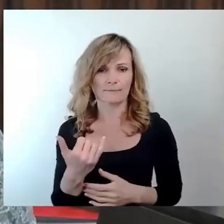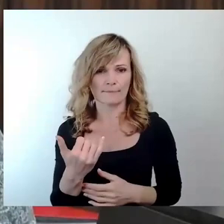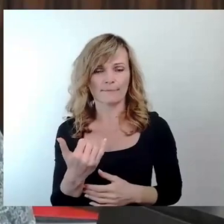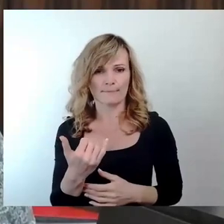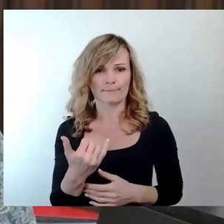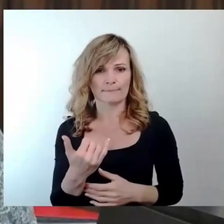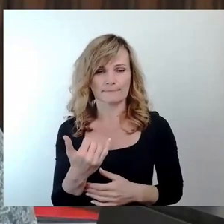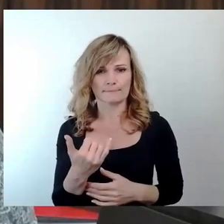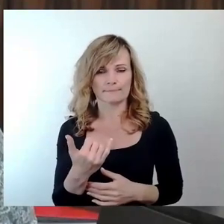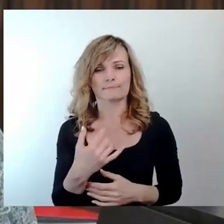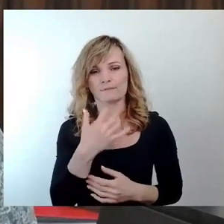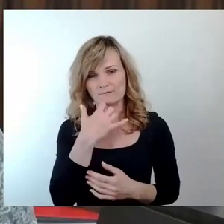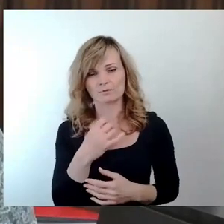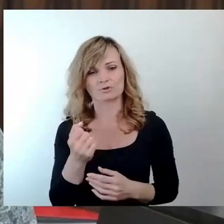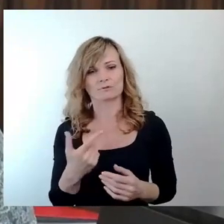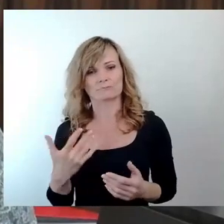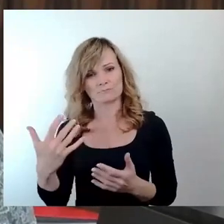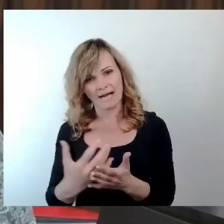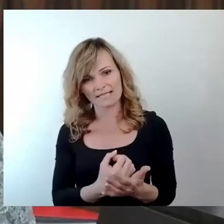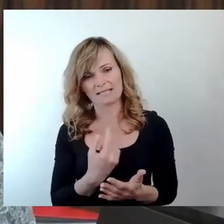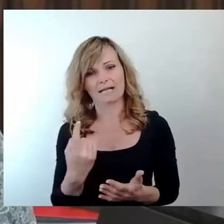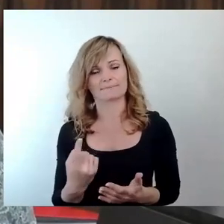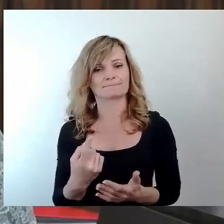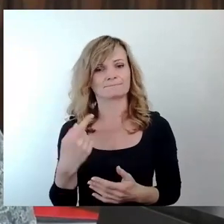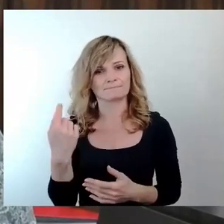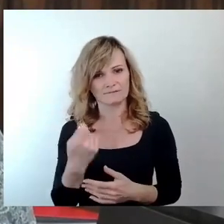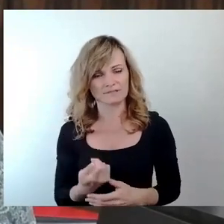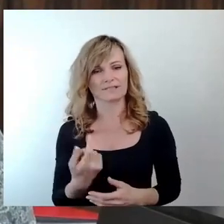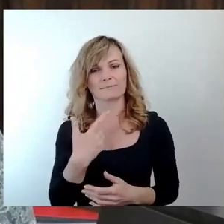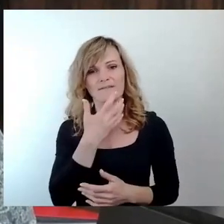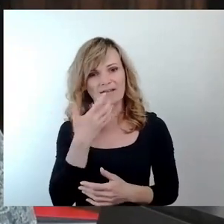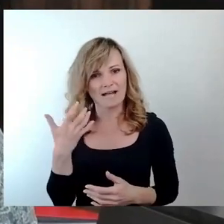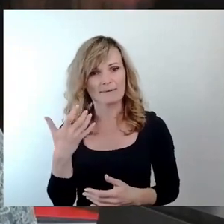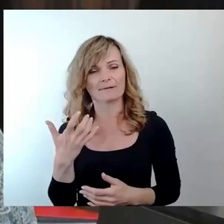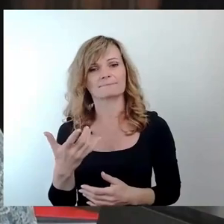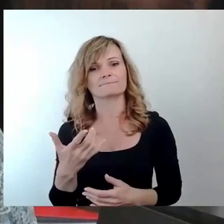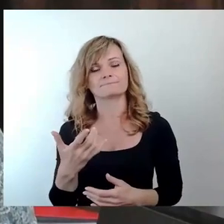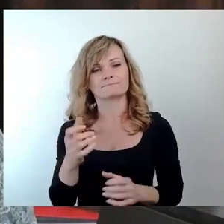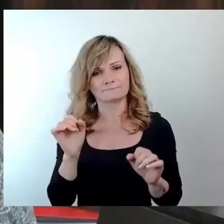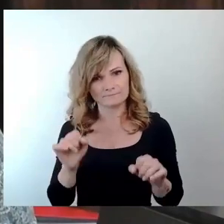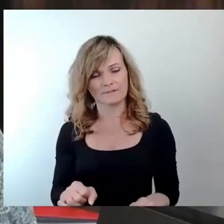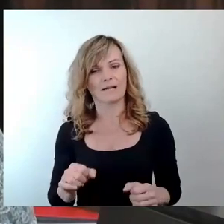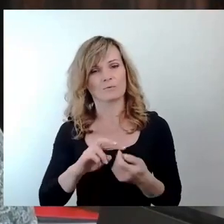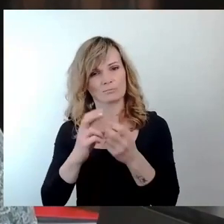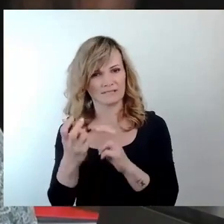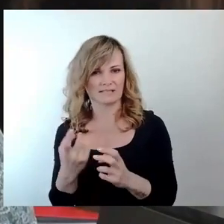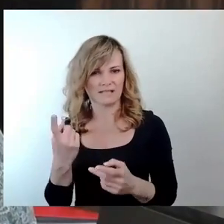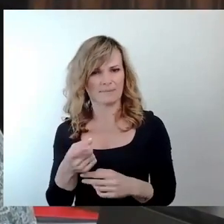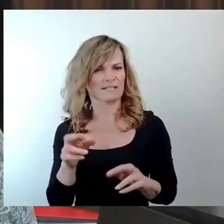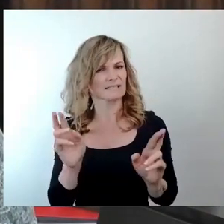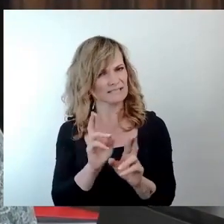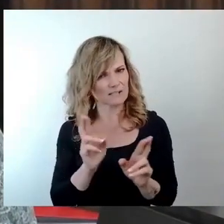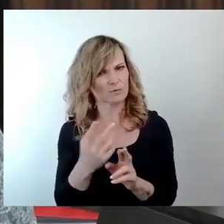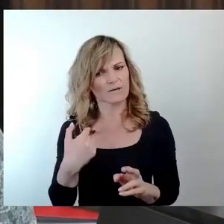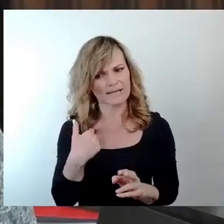Einnahmen aus dem Vertrieb eben von Wärme realisiert werden können, aber Risiken, die, wie ich sie beschrieben